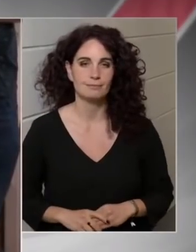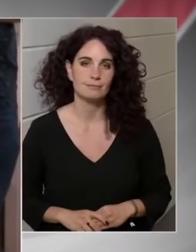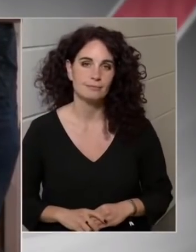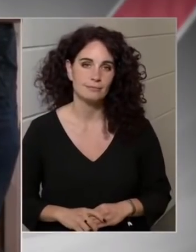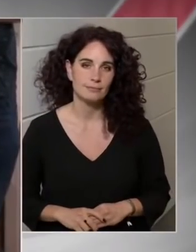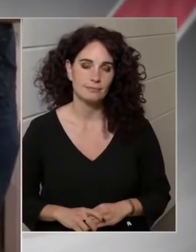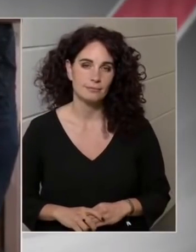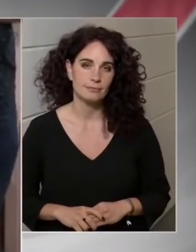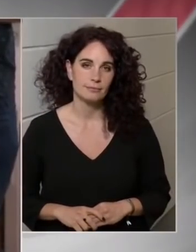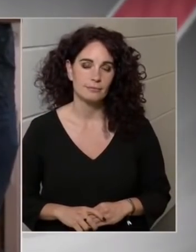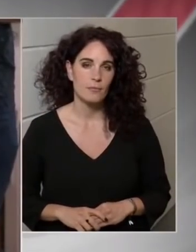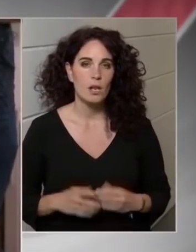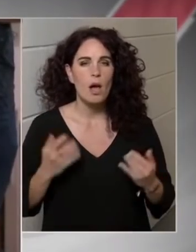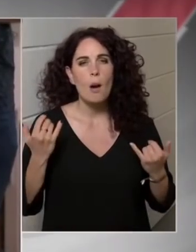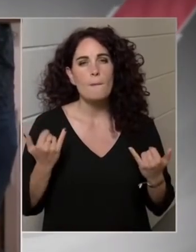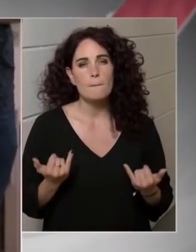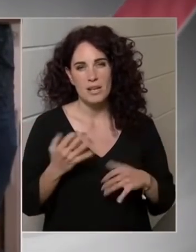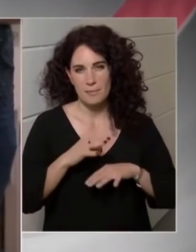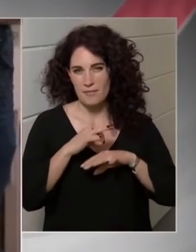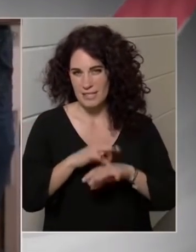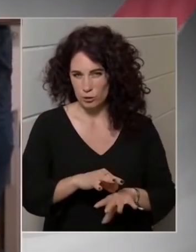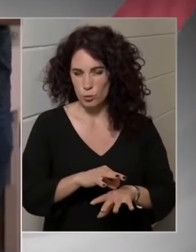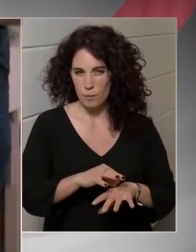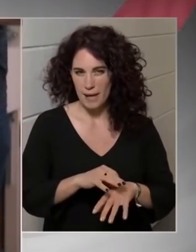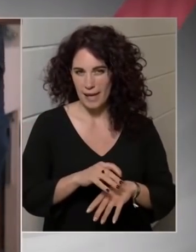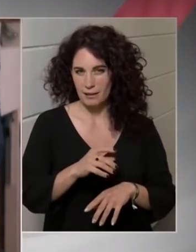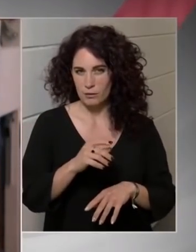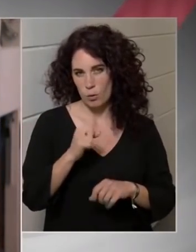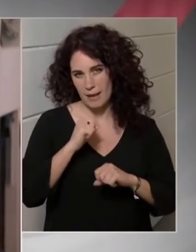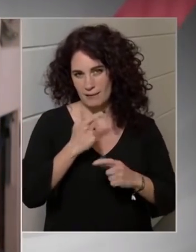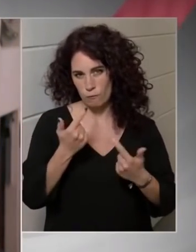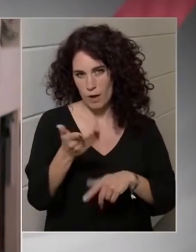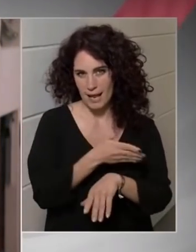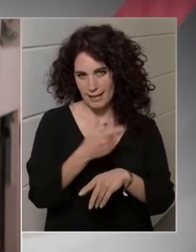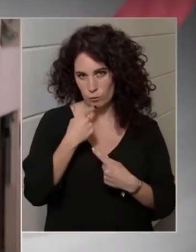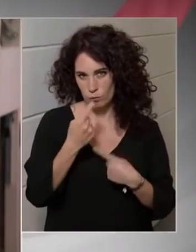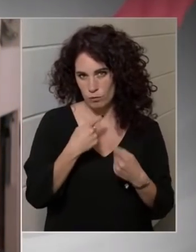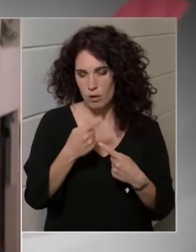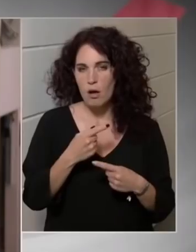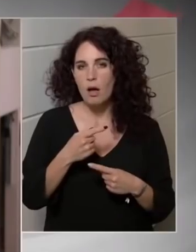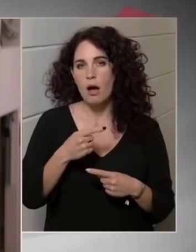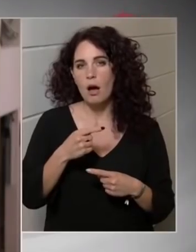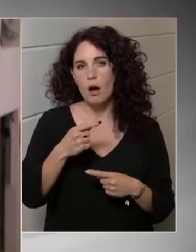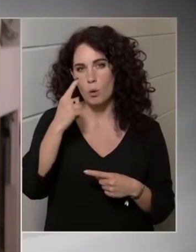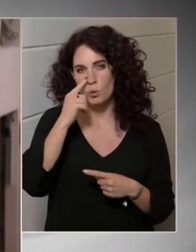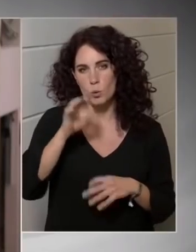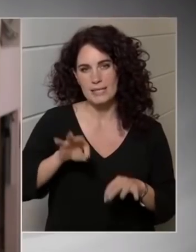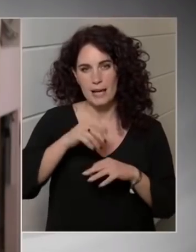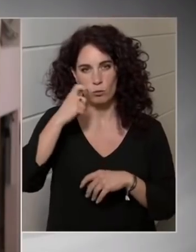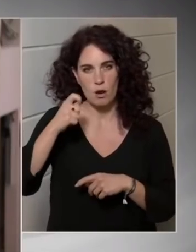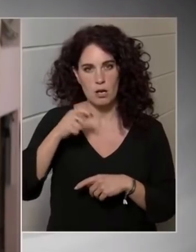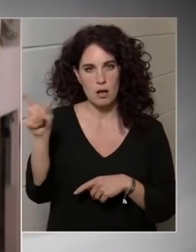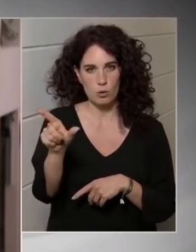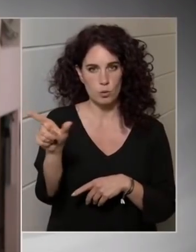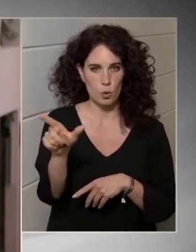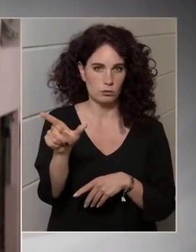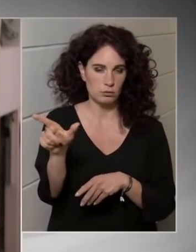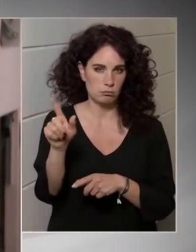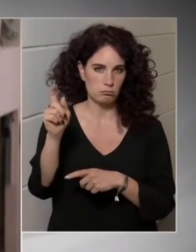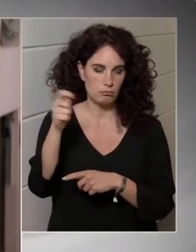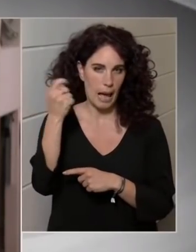Ön a mai bevezetőjében a kormányi folején úgy fogalmazott, hogy a háború Oroszország és Ukrajnak között zajlik, viszont